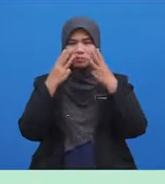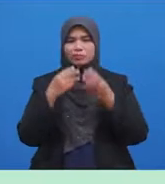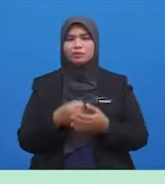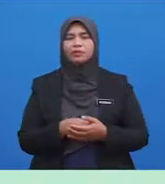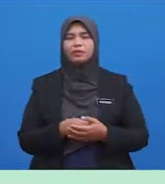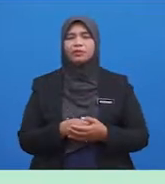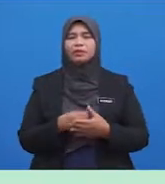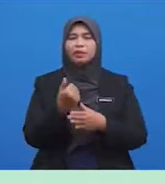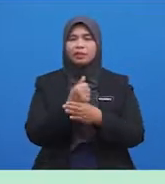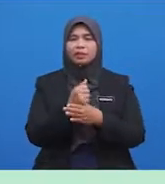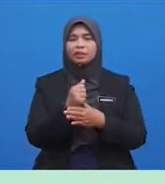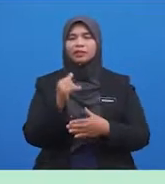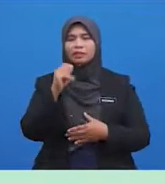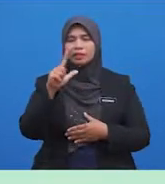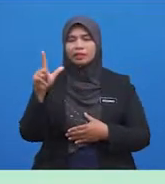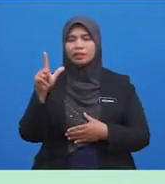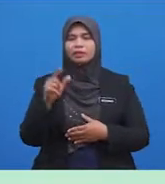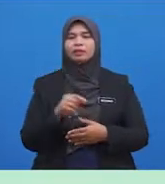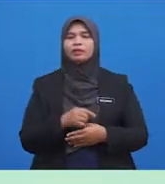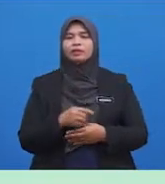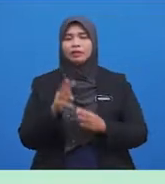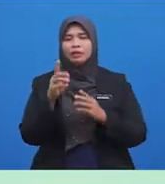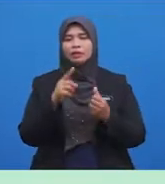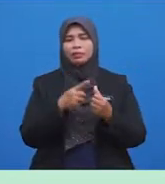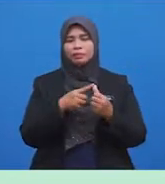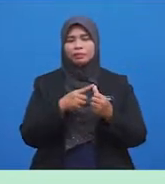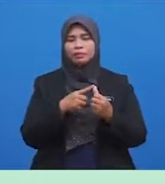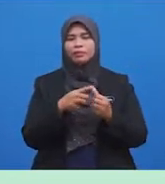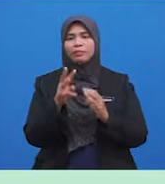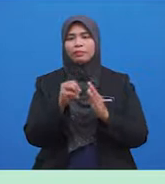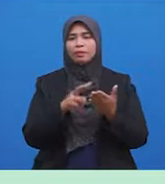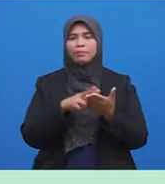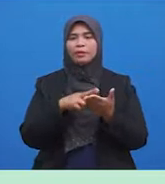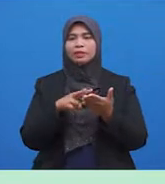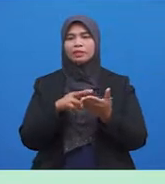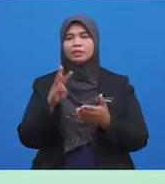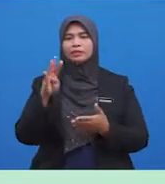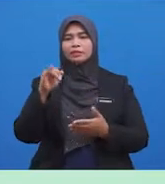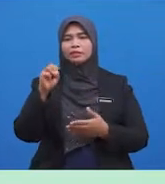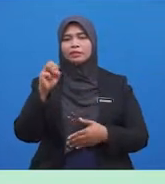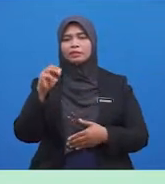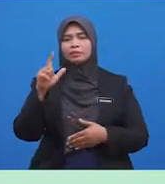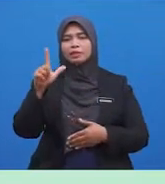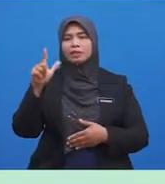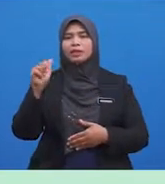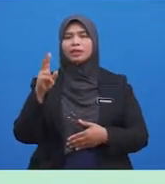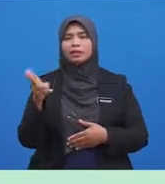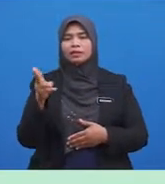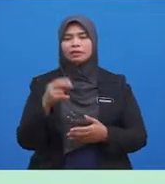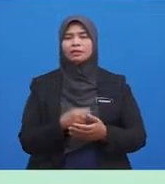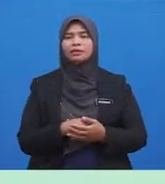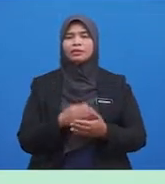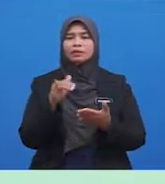Antaranya Adalah Yang Pertama Membaca Bismillah